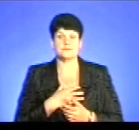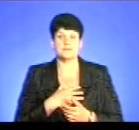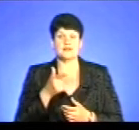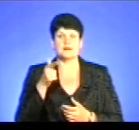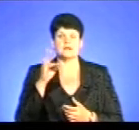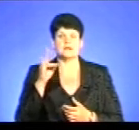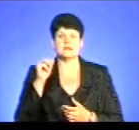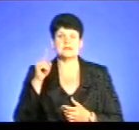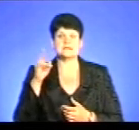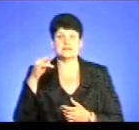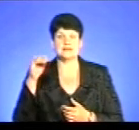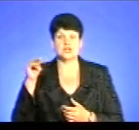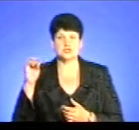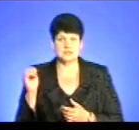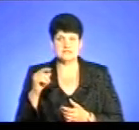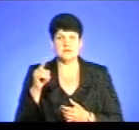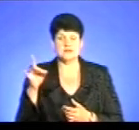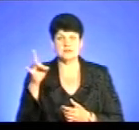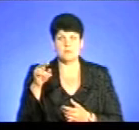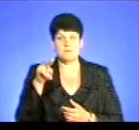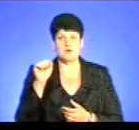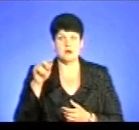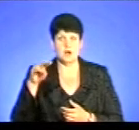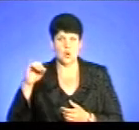Гнездичне з Барачкого району, у Палюк такий є.